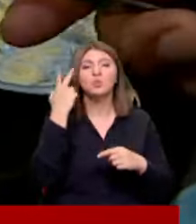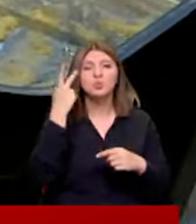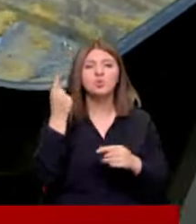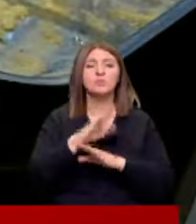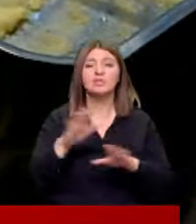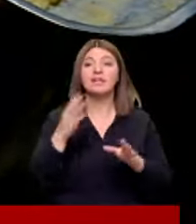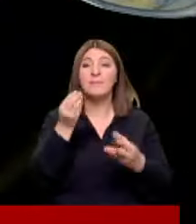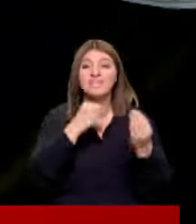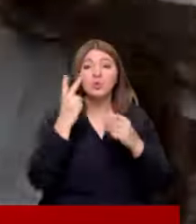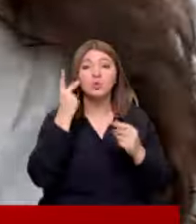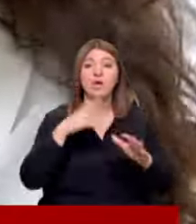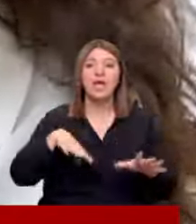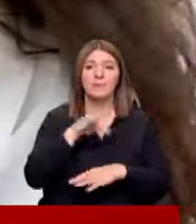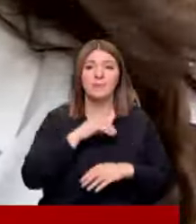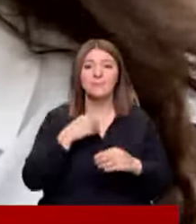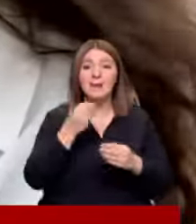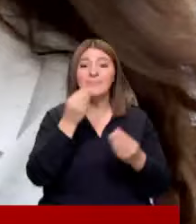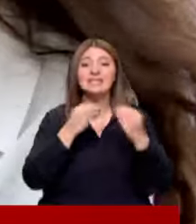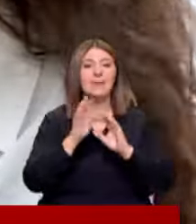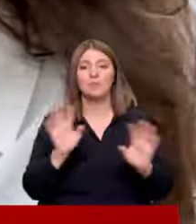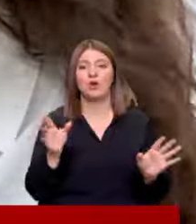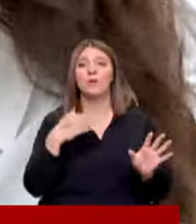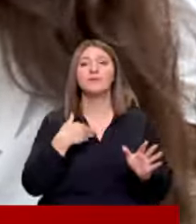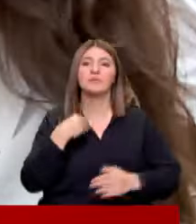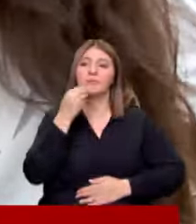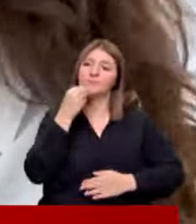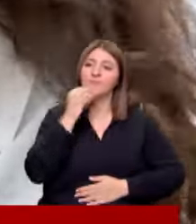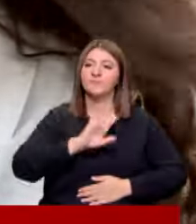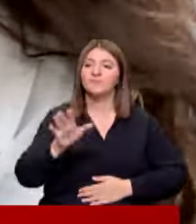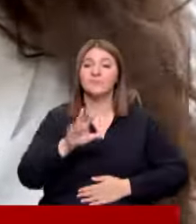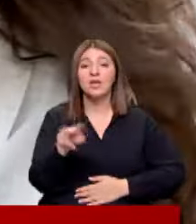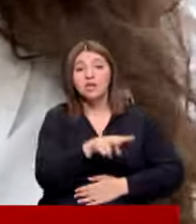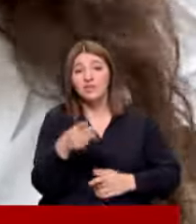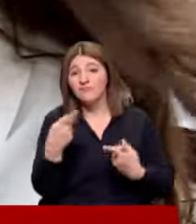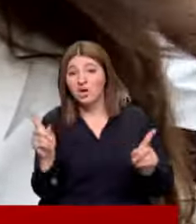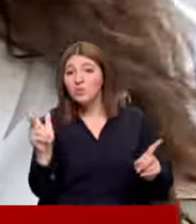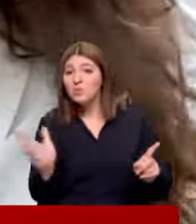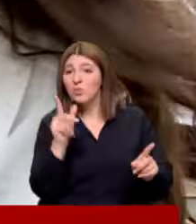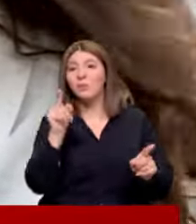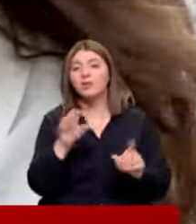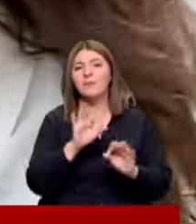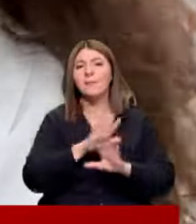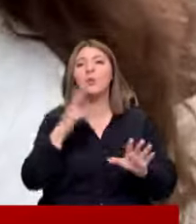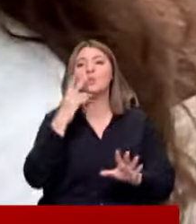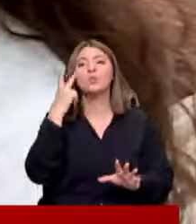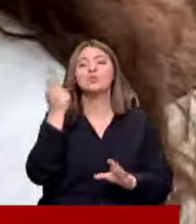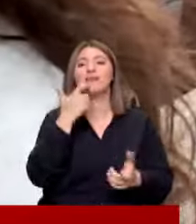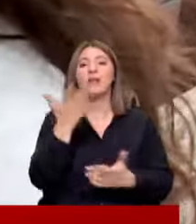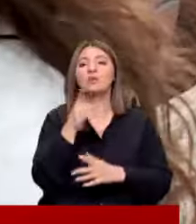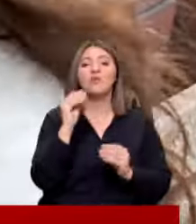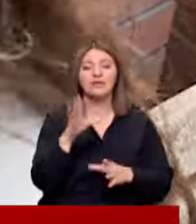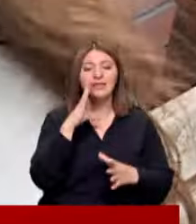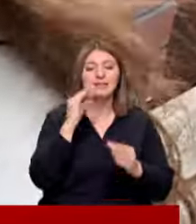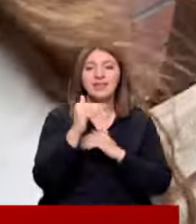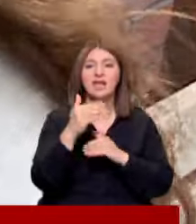Aslında beslenmeyi unuttuk biz Biz beslenmiyoruz Biz karnımızı doyuruyoruz İkisi arasında çok büyük fark var bunu tamamen unuttuk biz yıllarca Çoğu insanın